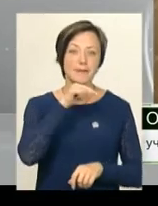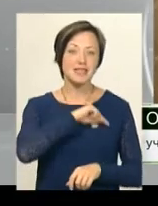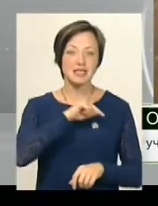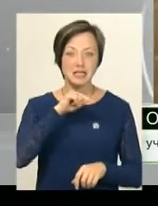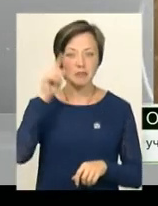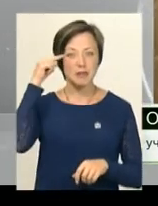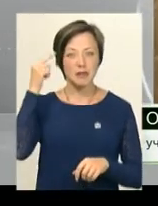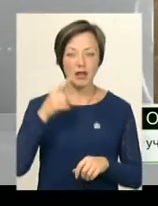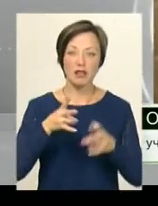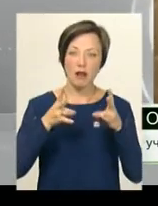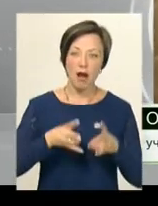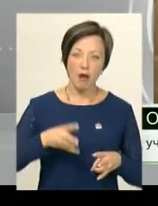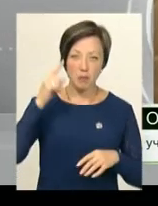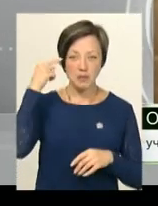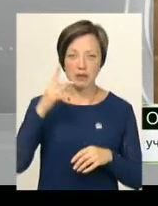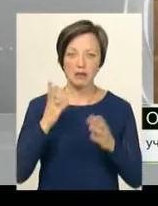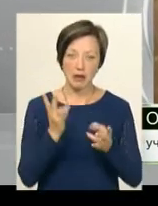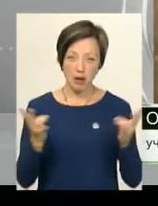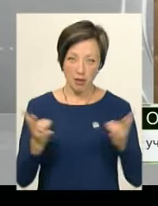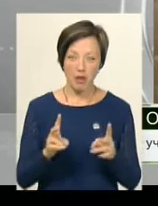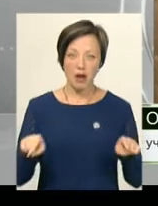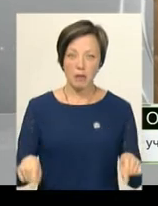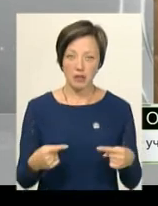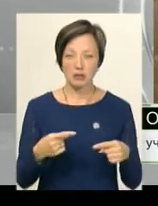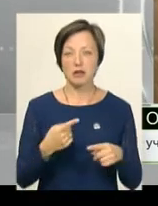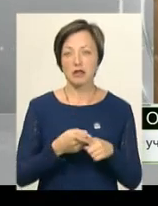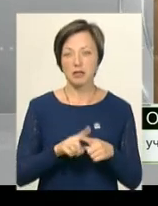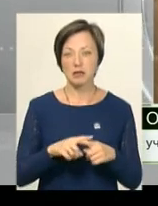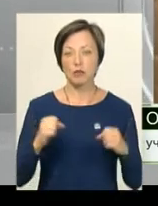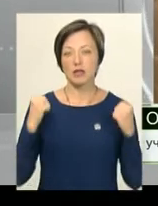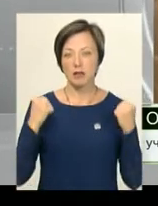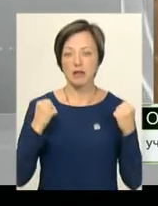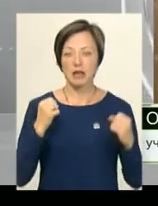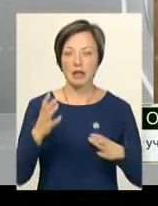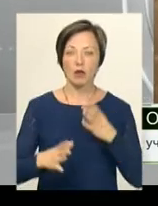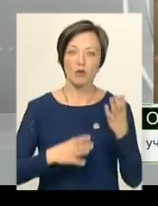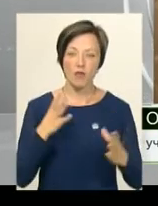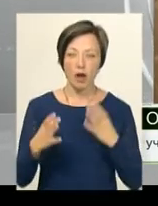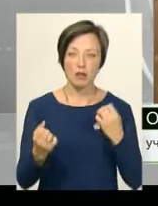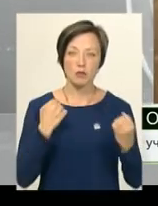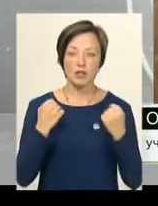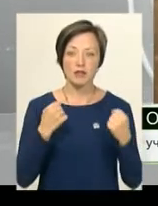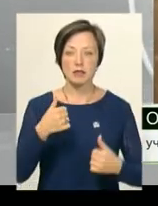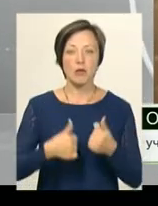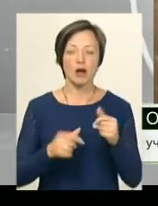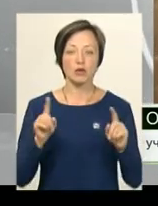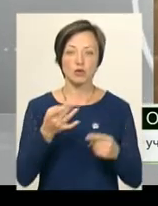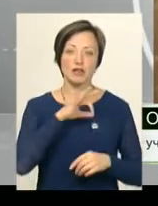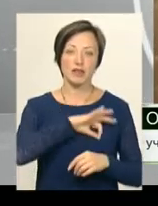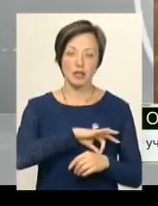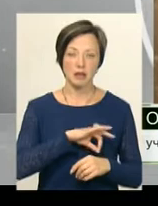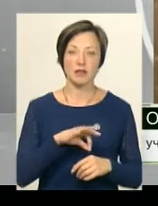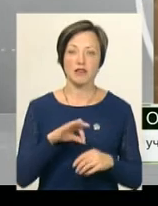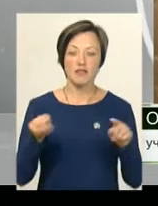небояка реабілітація. А саме спортивні тренування, спортивні змагання, вони дуже ефективні,